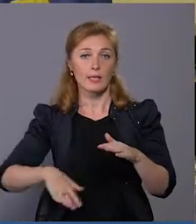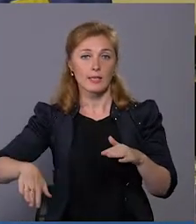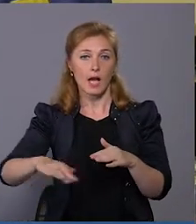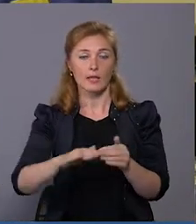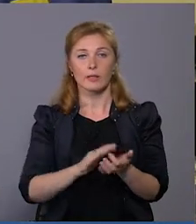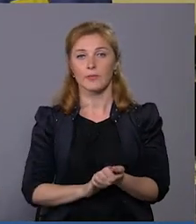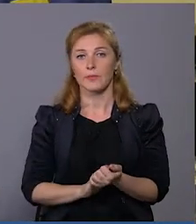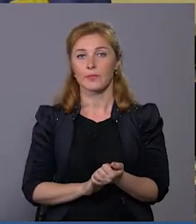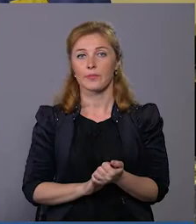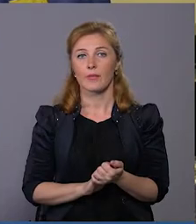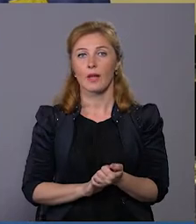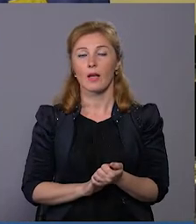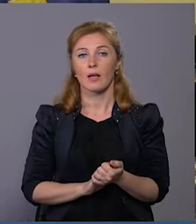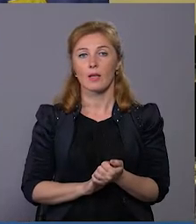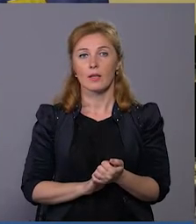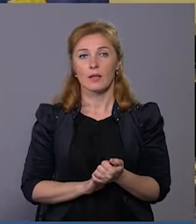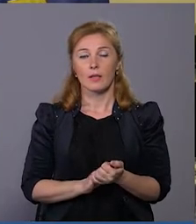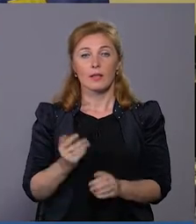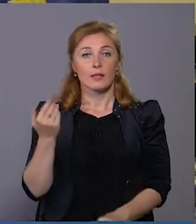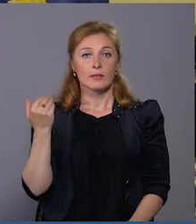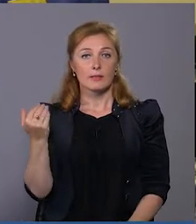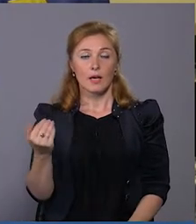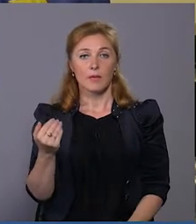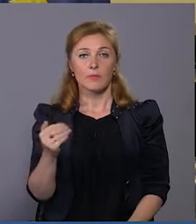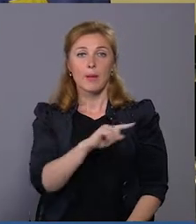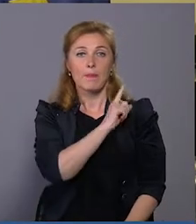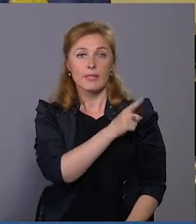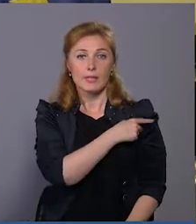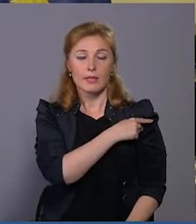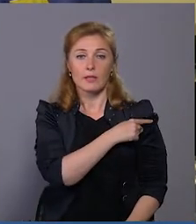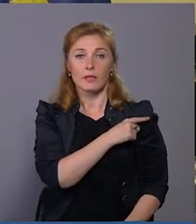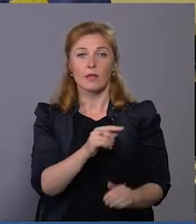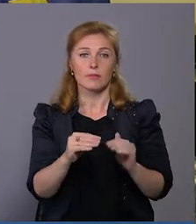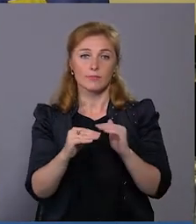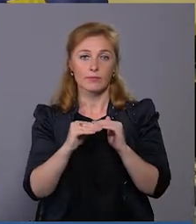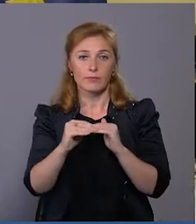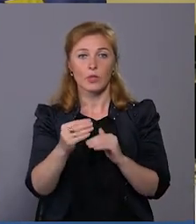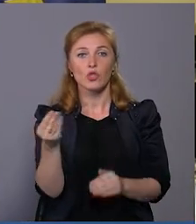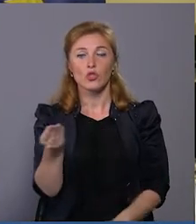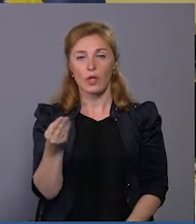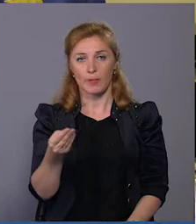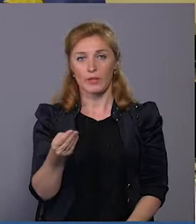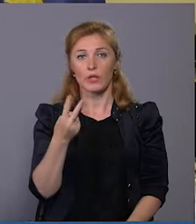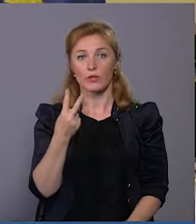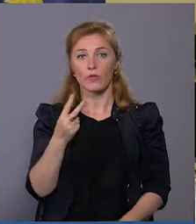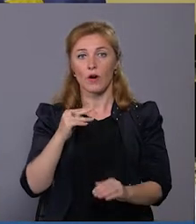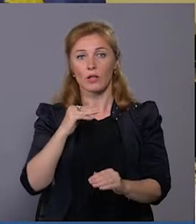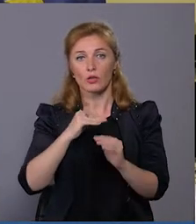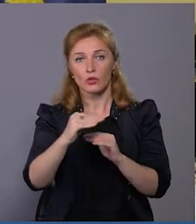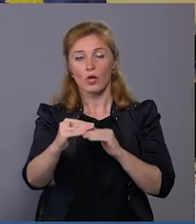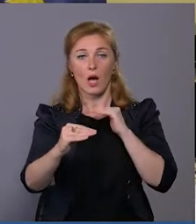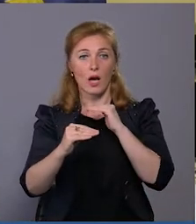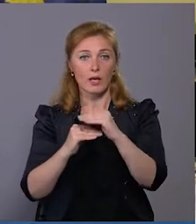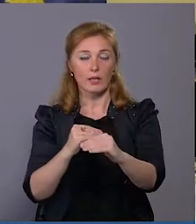тисячі квадратних метрів покриття, там підсилена щебенева основа і два шари, асфальтобетонного покриття.